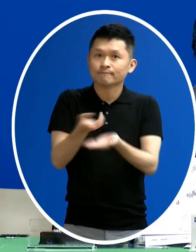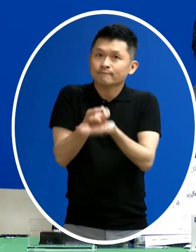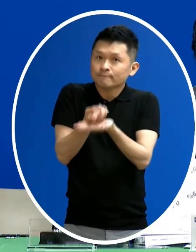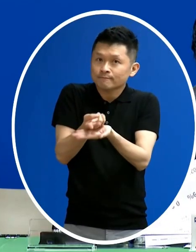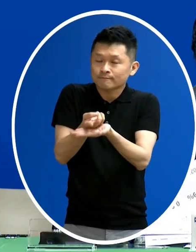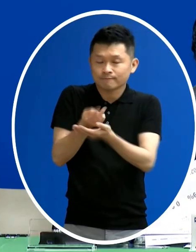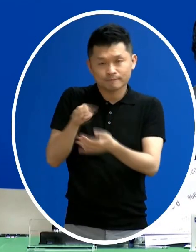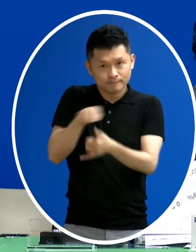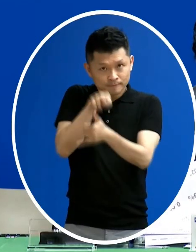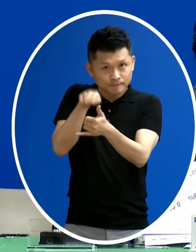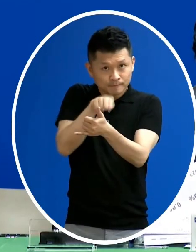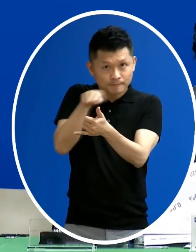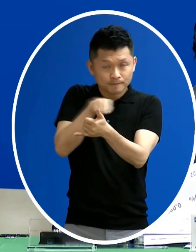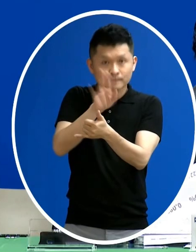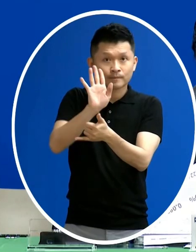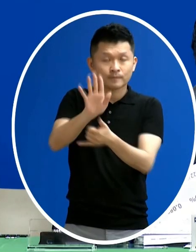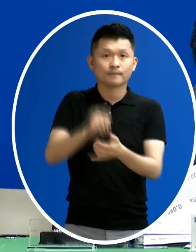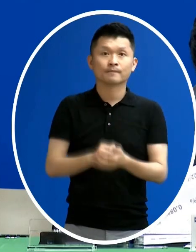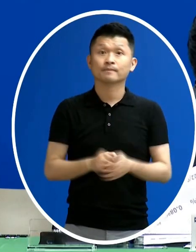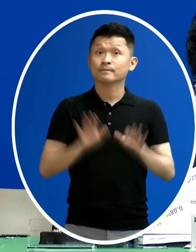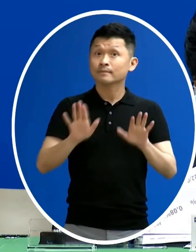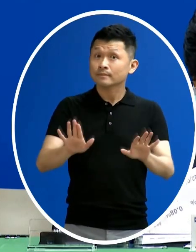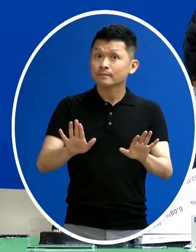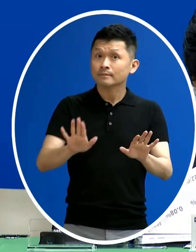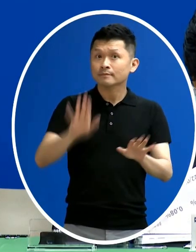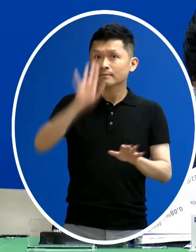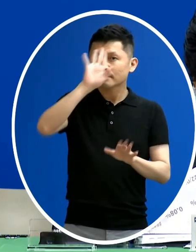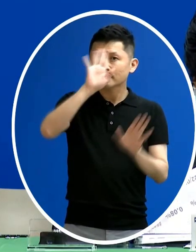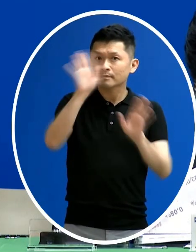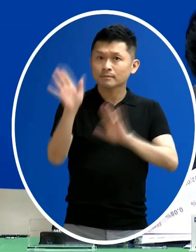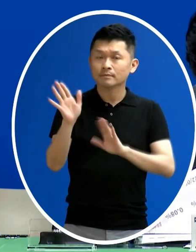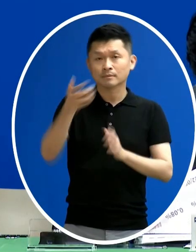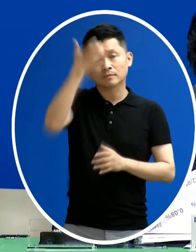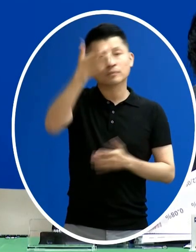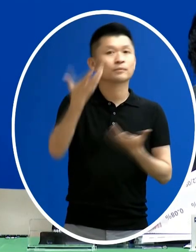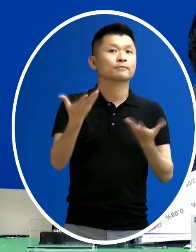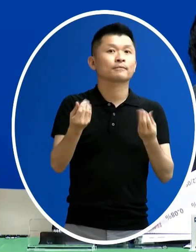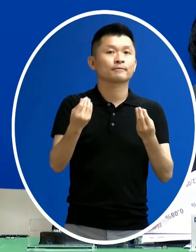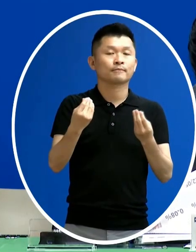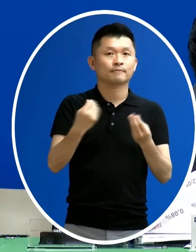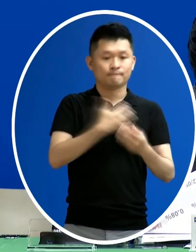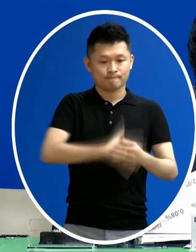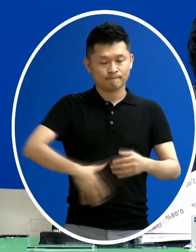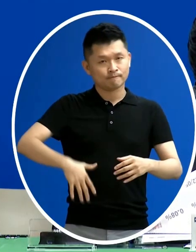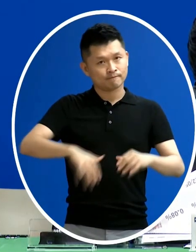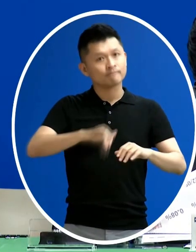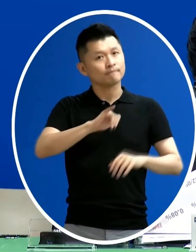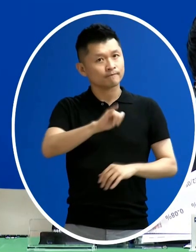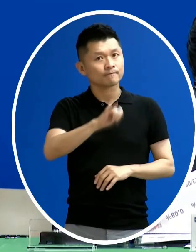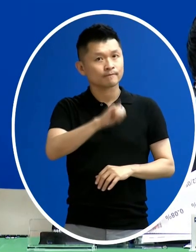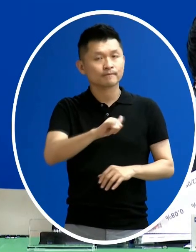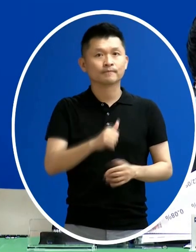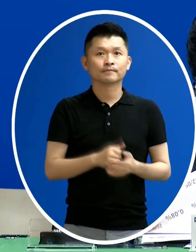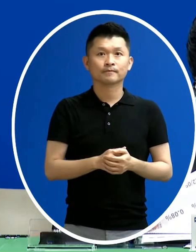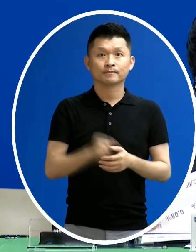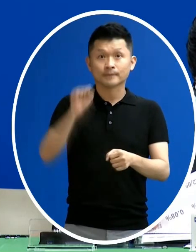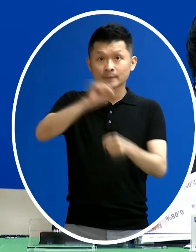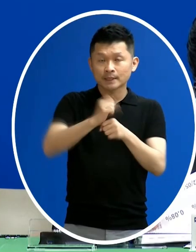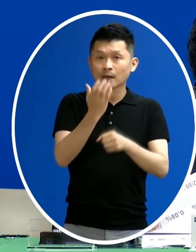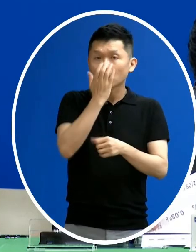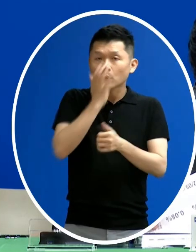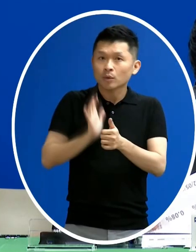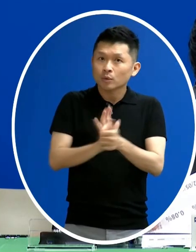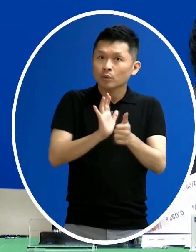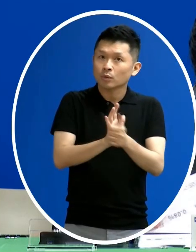的觀察 那目前的病況來講是沒有發燒 生命真相穩定 那也不需要使用氧氣